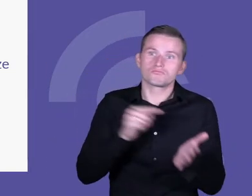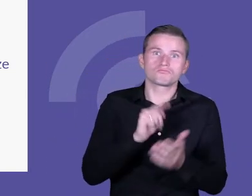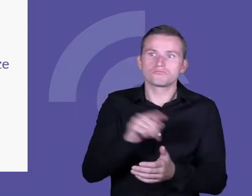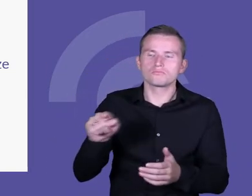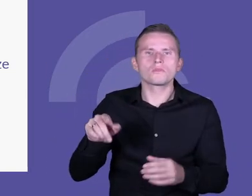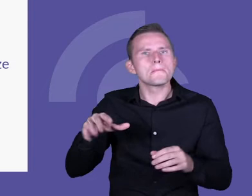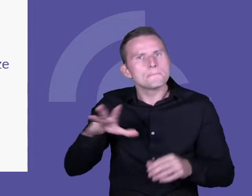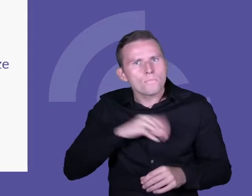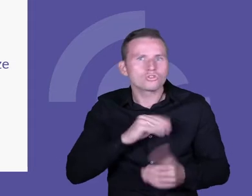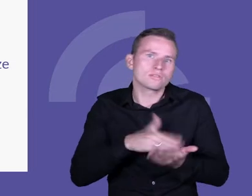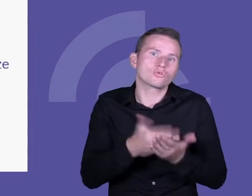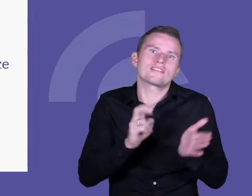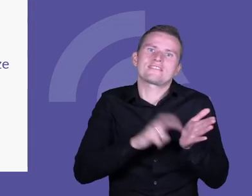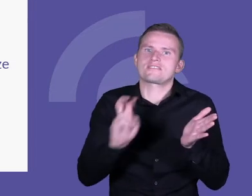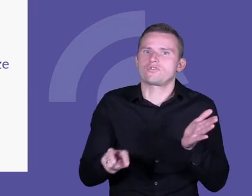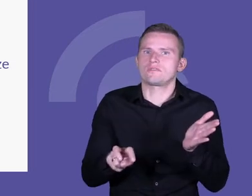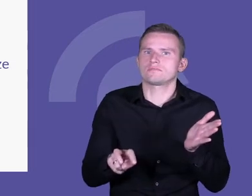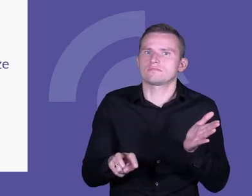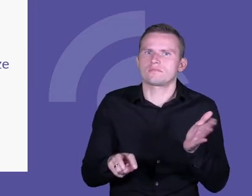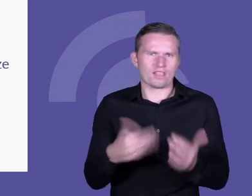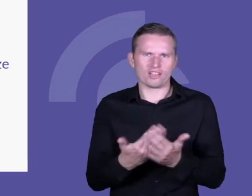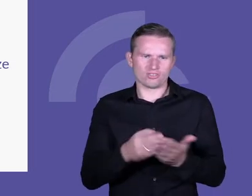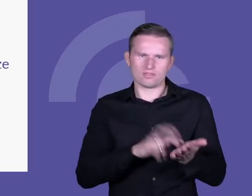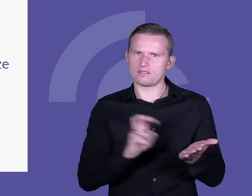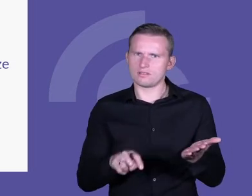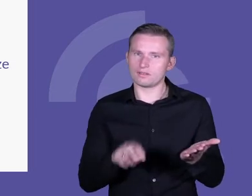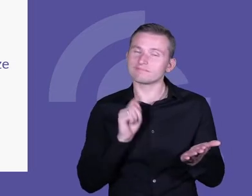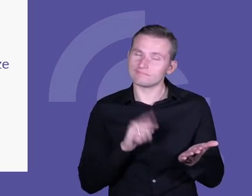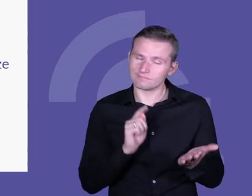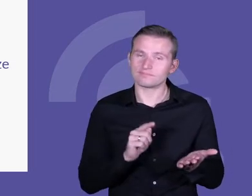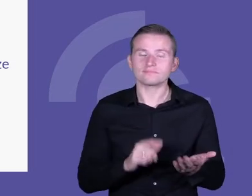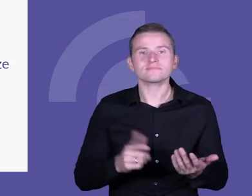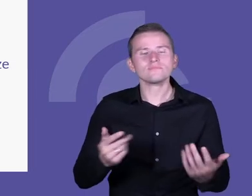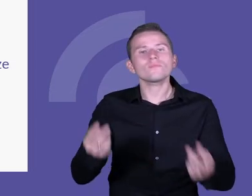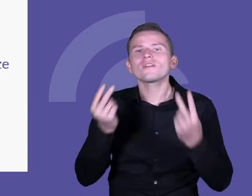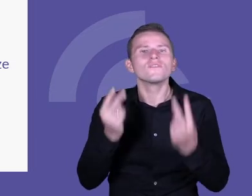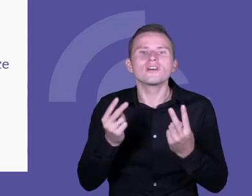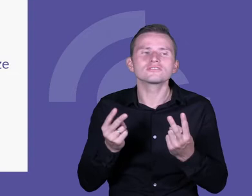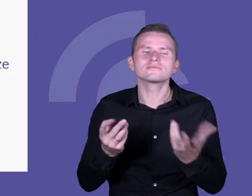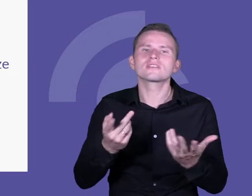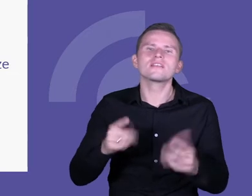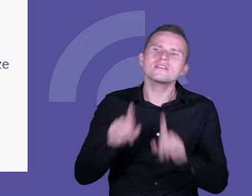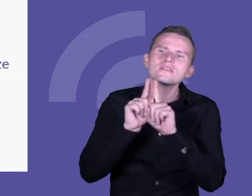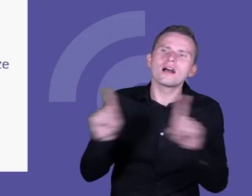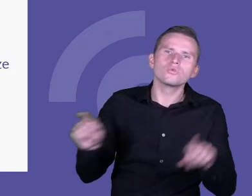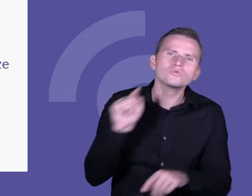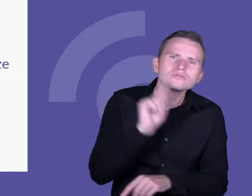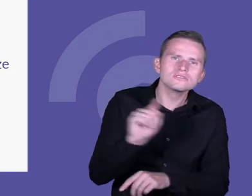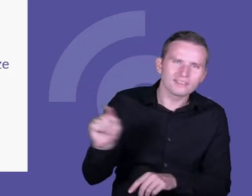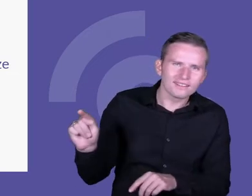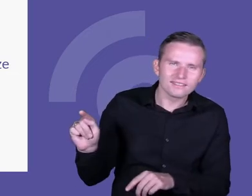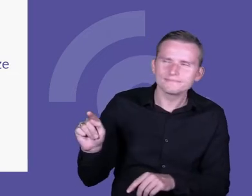zrezygnować. Dlaczego nam zależało na tej rezygnacji? Bowiem chodziło nam także o to, żeby nasi nauczyciele nie,